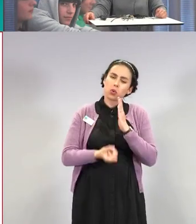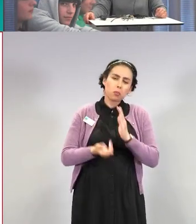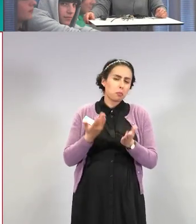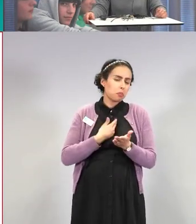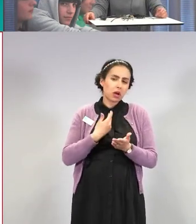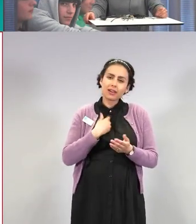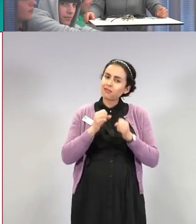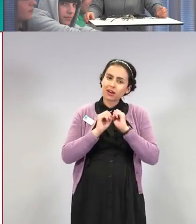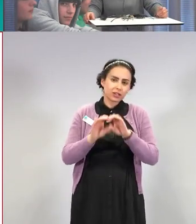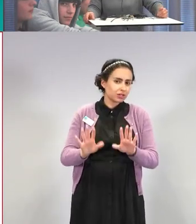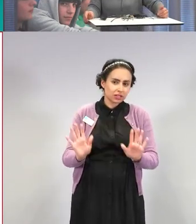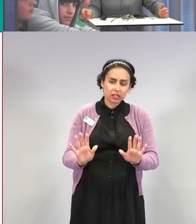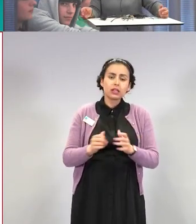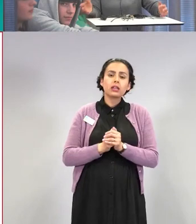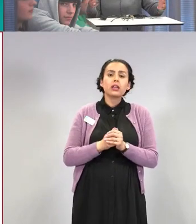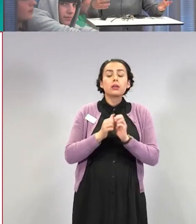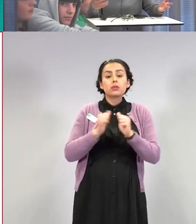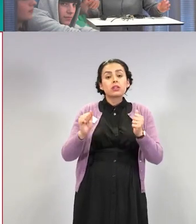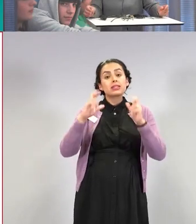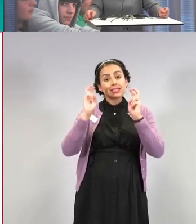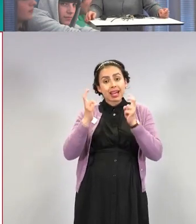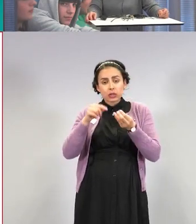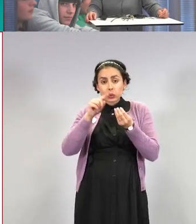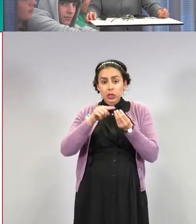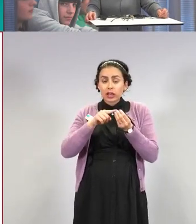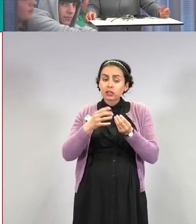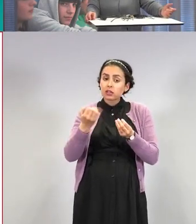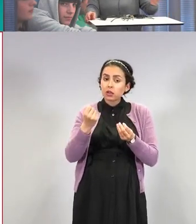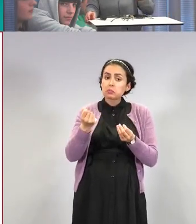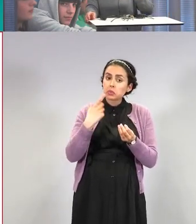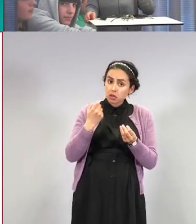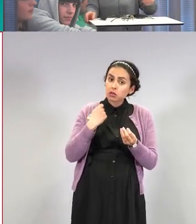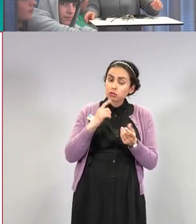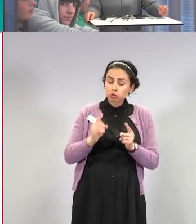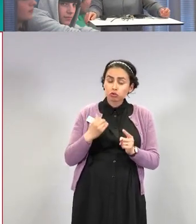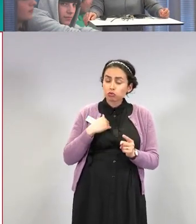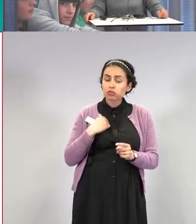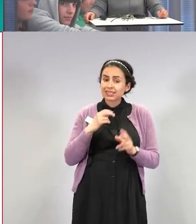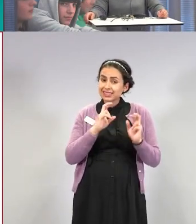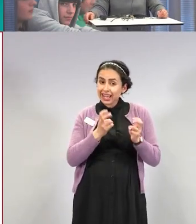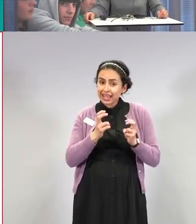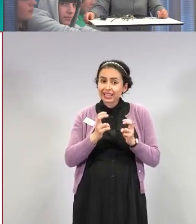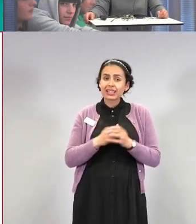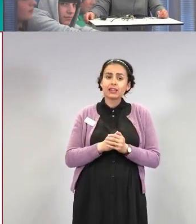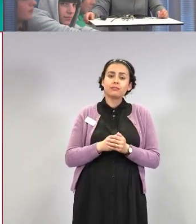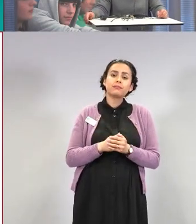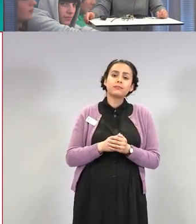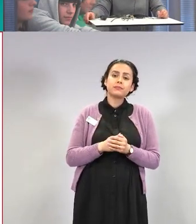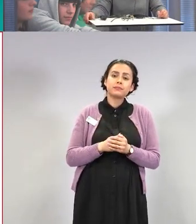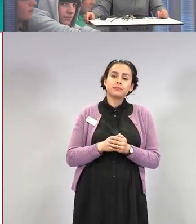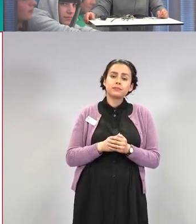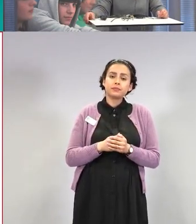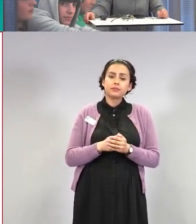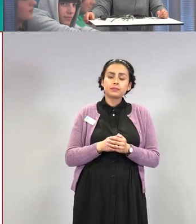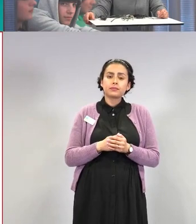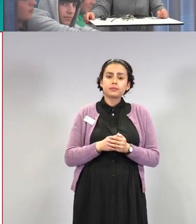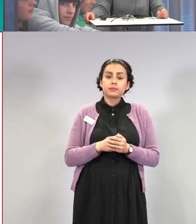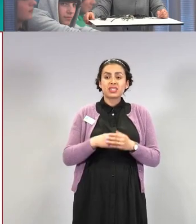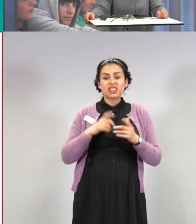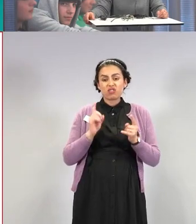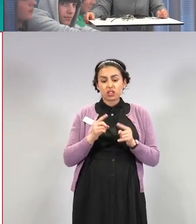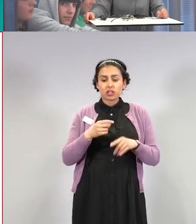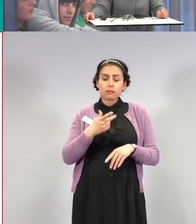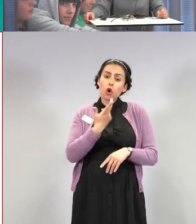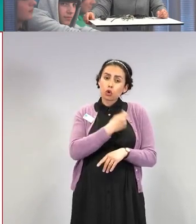Voi ottaa särkylääkettä, jos särkee muista syistä, tai sitten siitä, että jos sitä rokotteen haittaa, on sellainen, että särkee vaikka